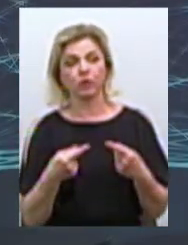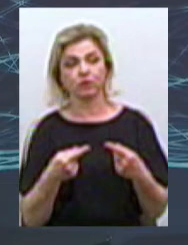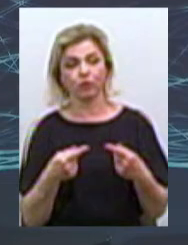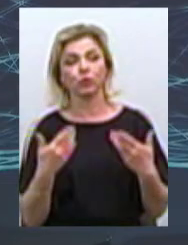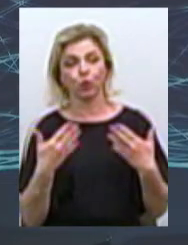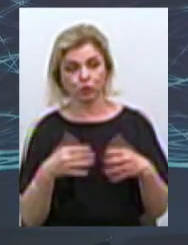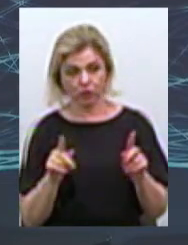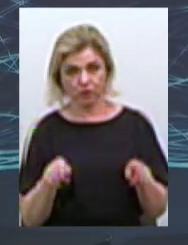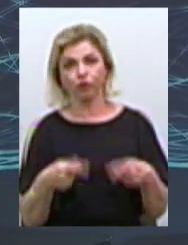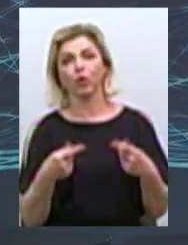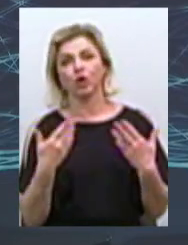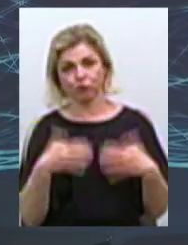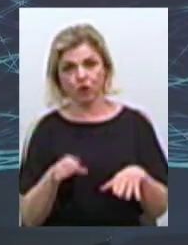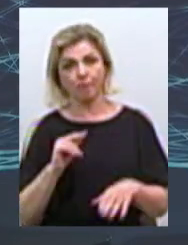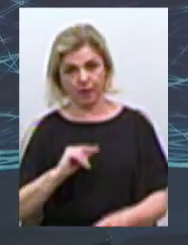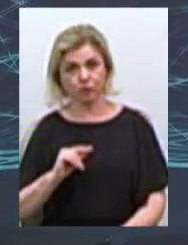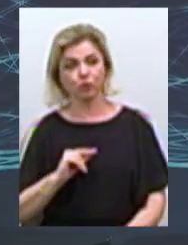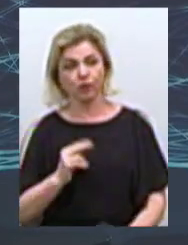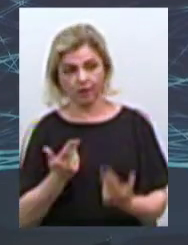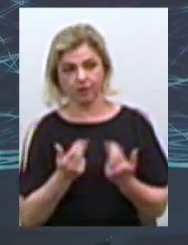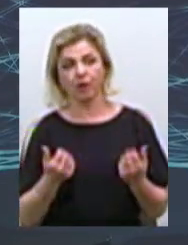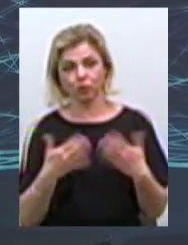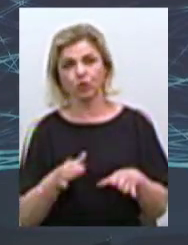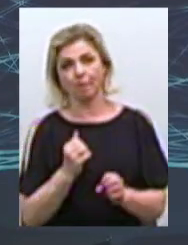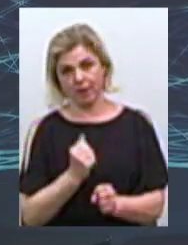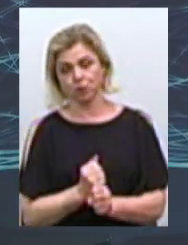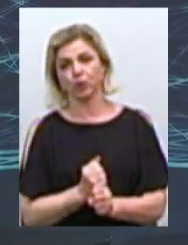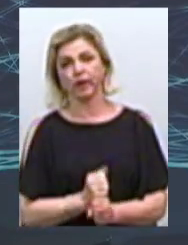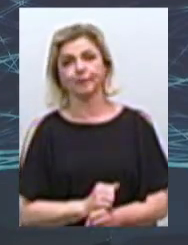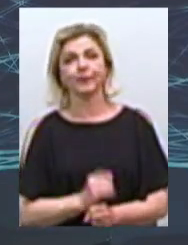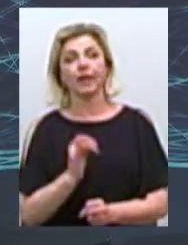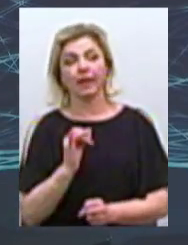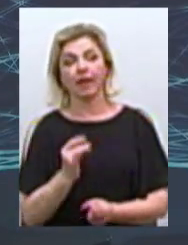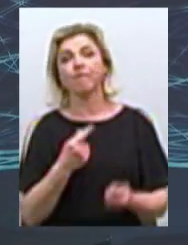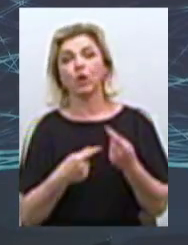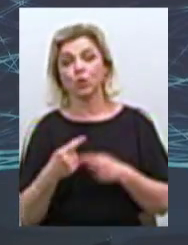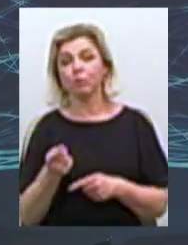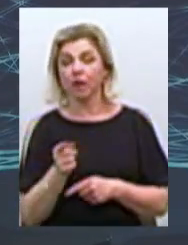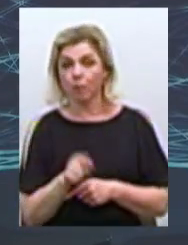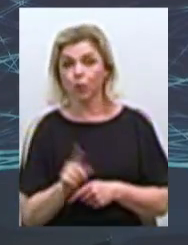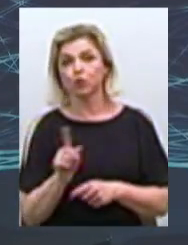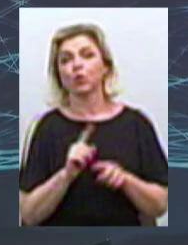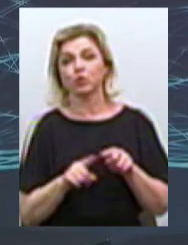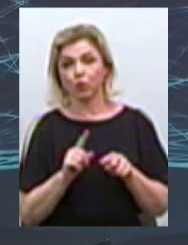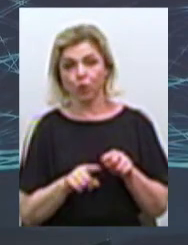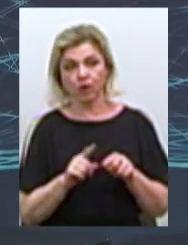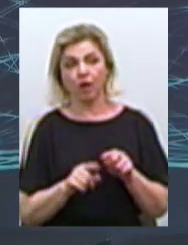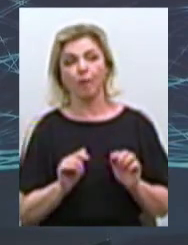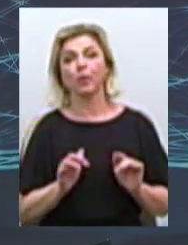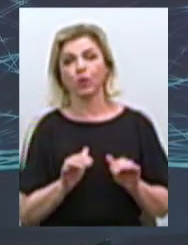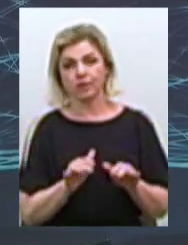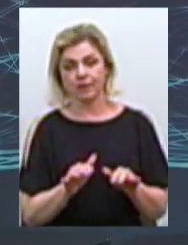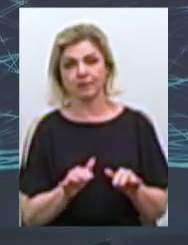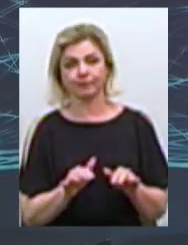вже створена, вона вже працює? Так. І, опять же, вернемся до того, що скоро процес